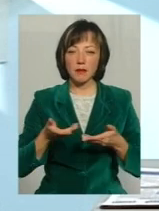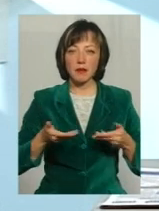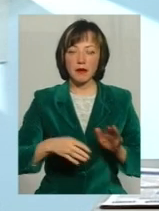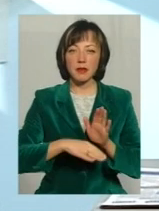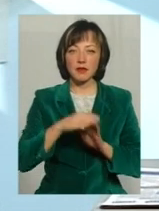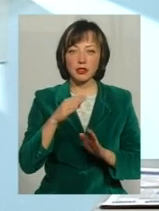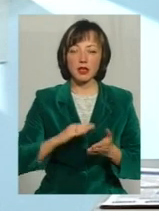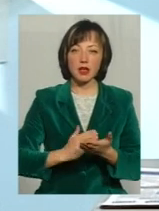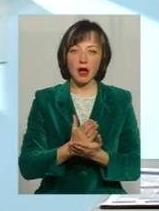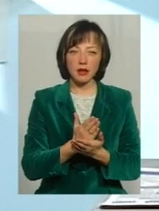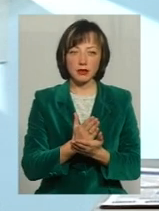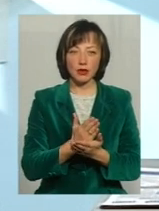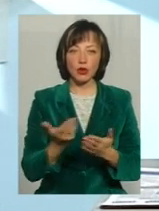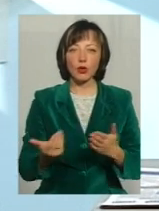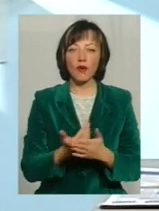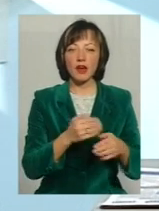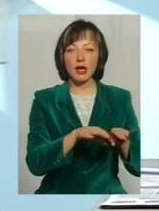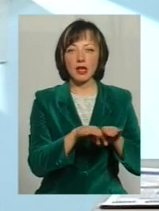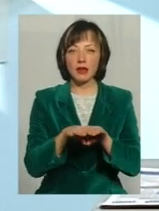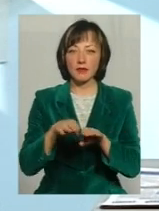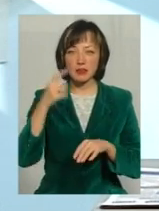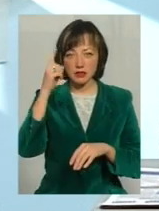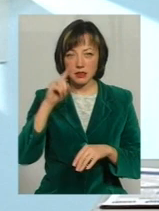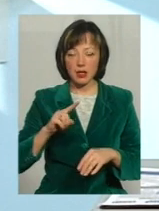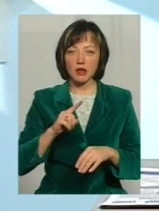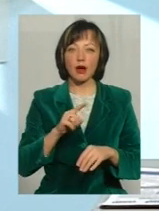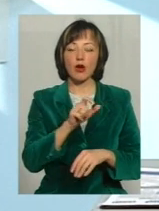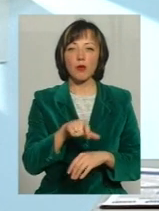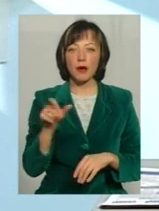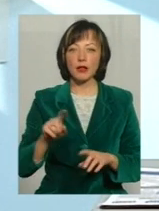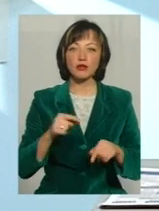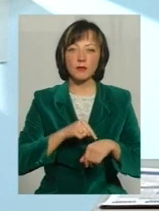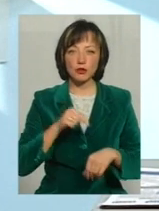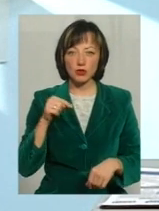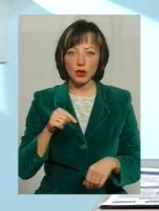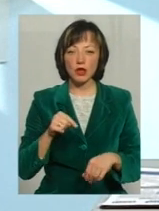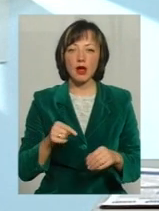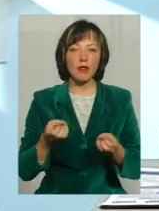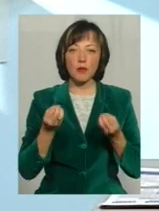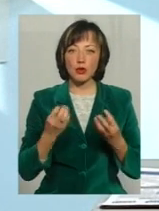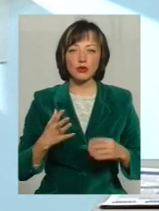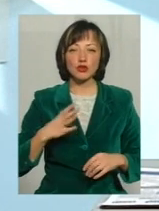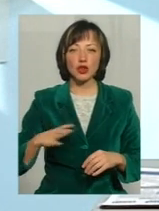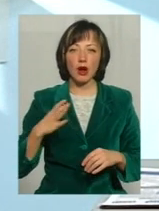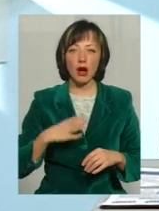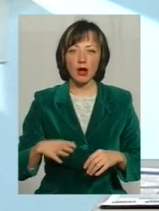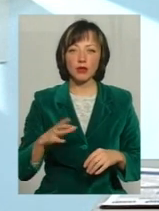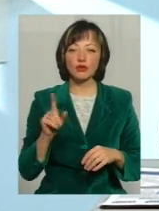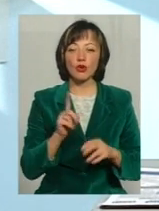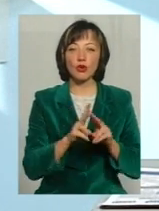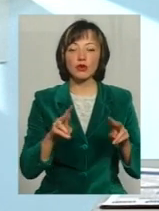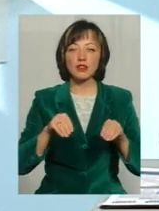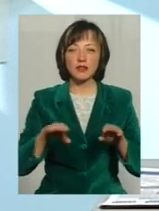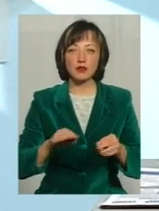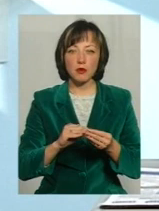сільки якісно потримали новий рівень якісі знань громадяни Щоб ми відчули, що люди не просто чекають, що стоїть за них вирішить